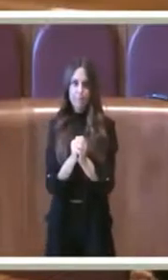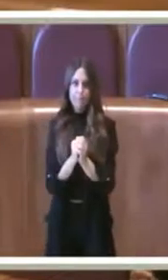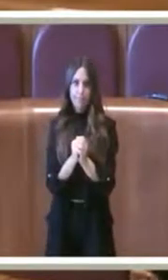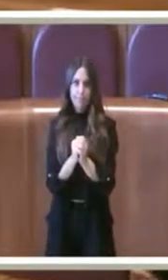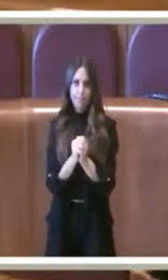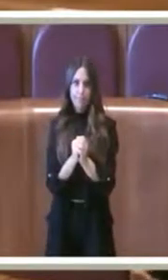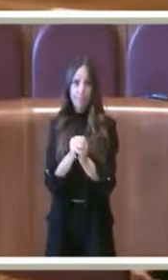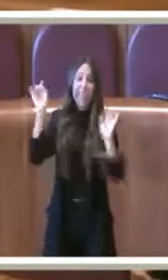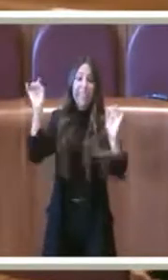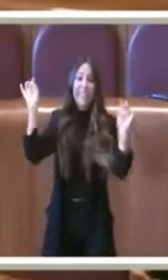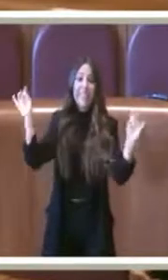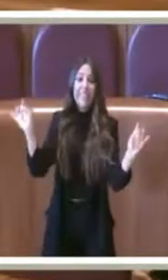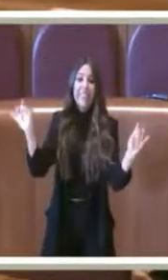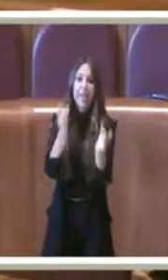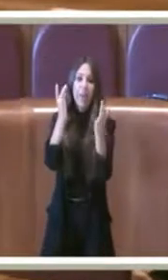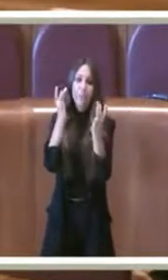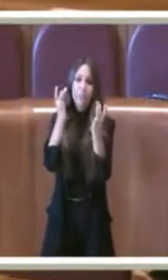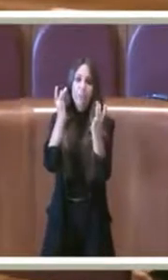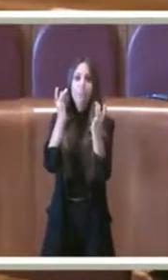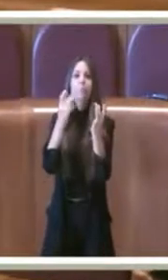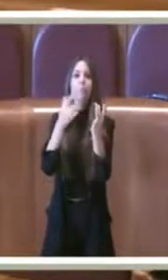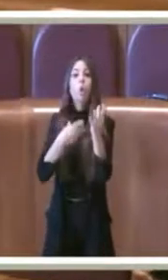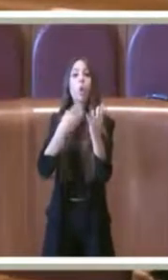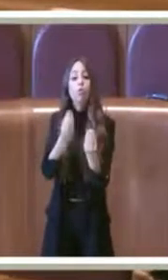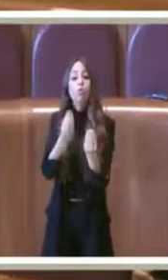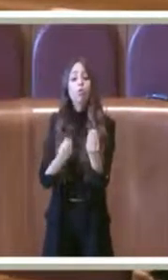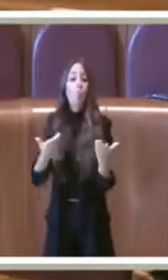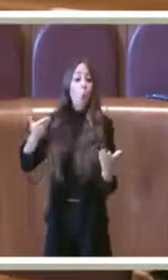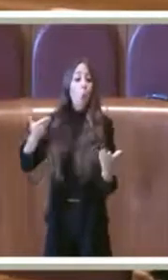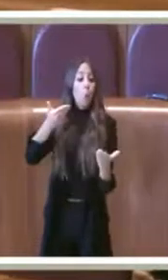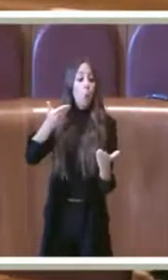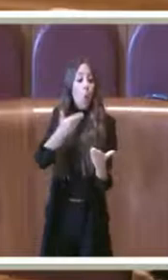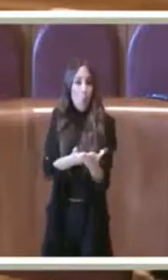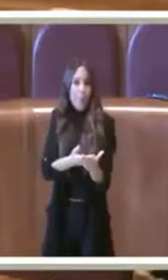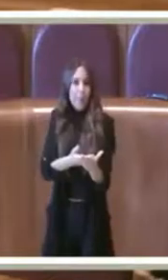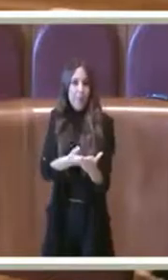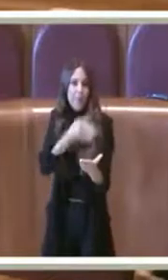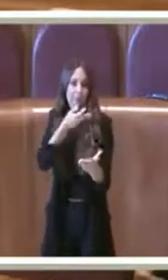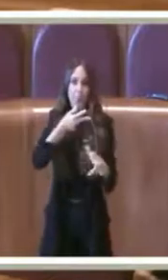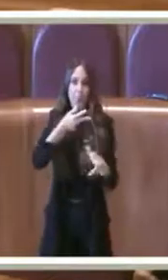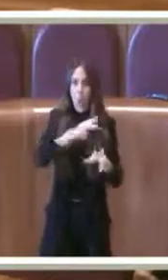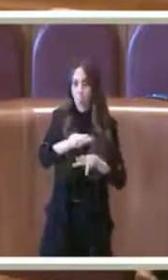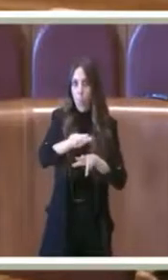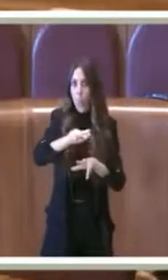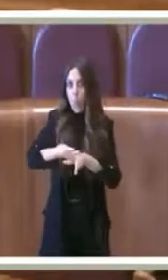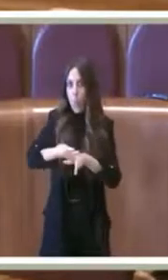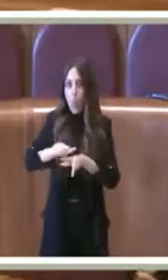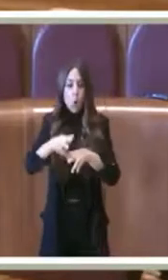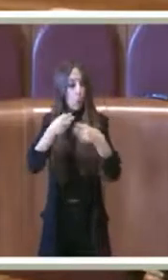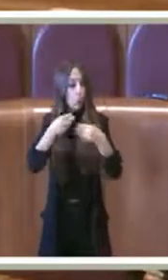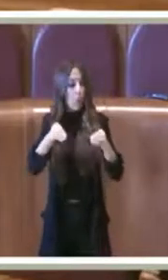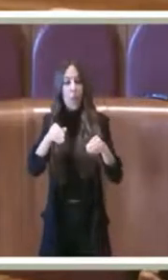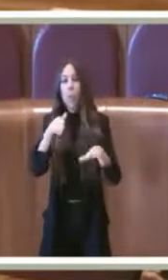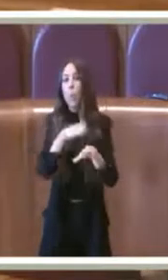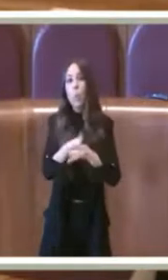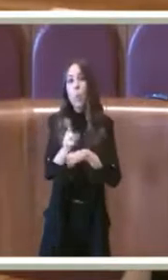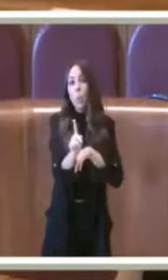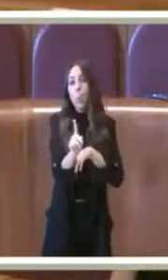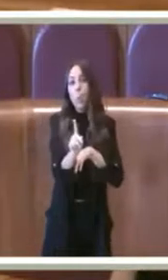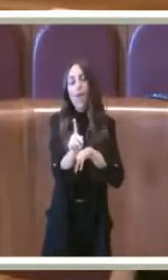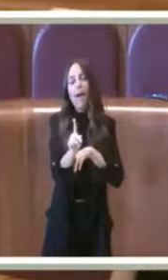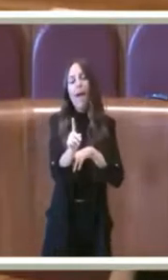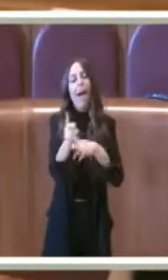i soggetti preposti a realizzarli, ovvero i municipi, non attuino questo strumento, allora